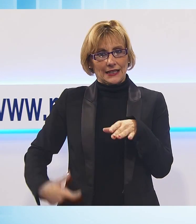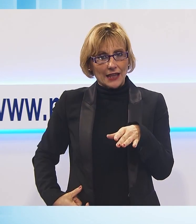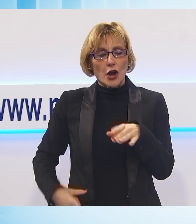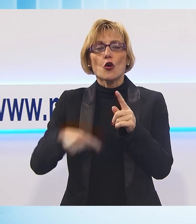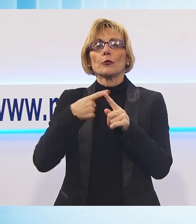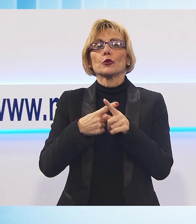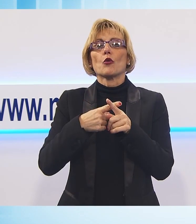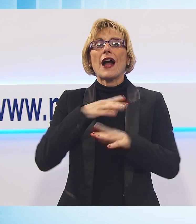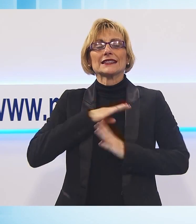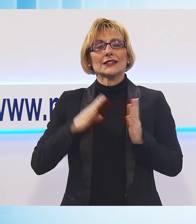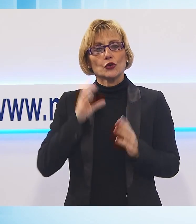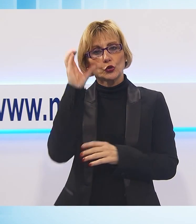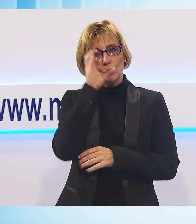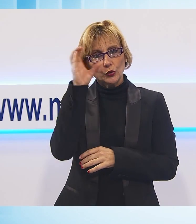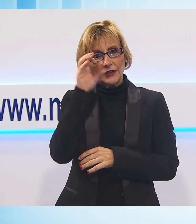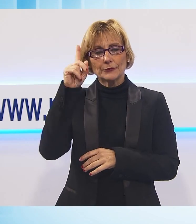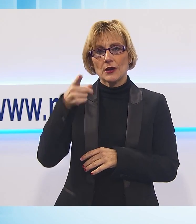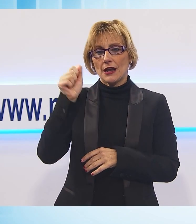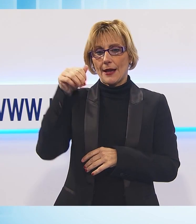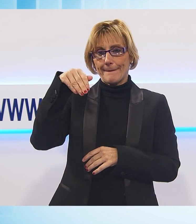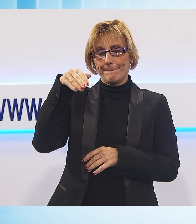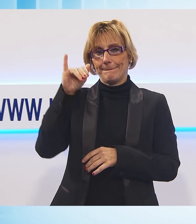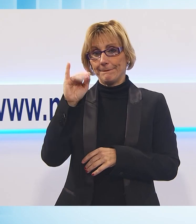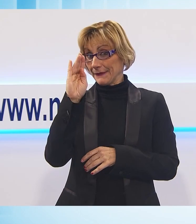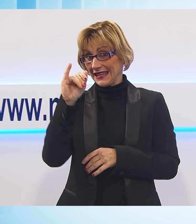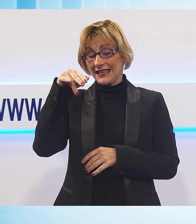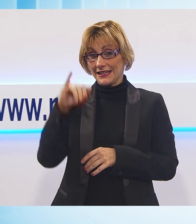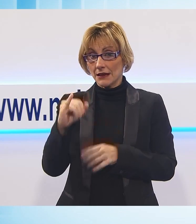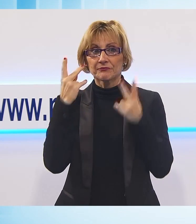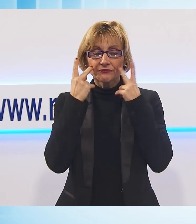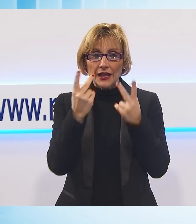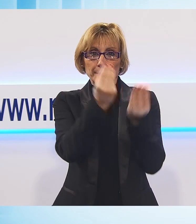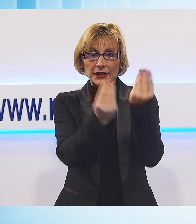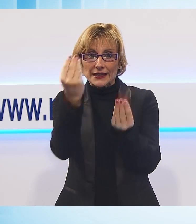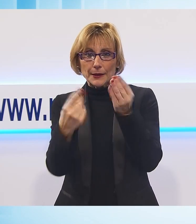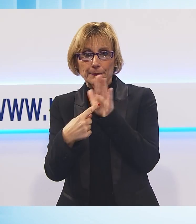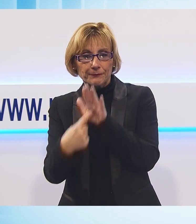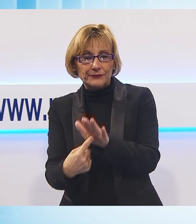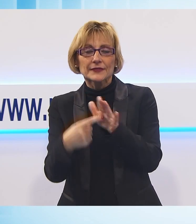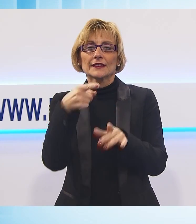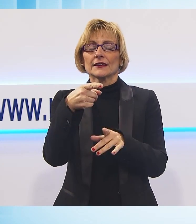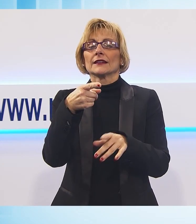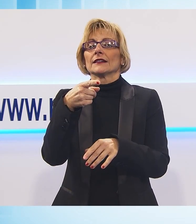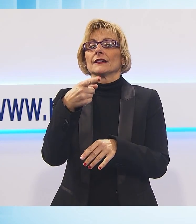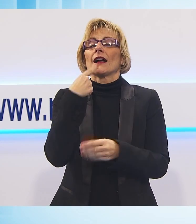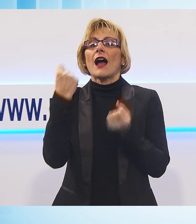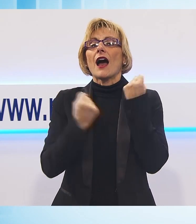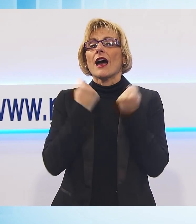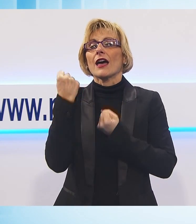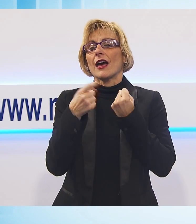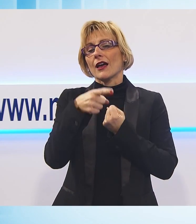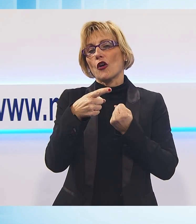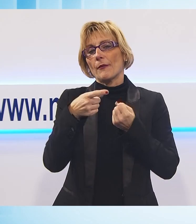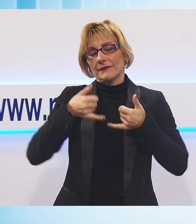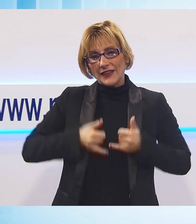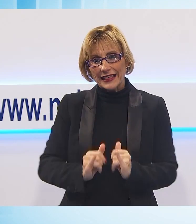Gambini, come vediamo in questa foto, ha ammirato il presepe permanente in Selva di Mela a Convalle. Si tratta di un'attività artistica di